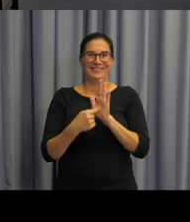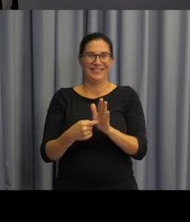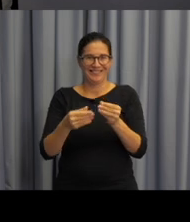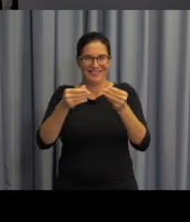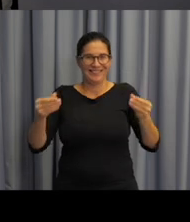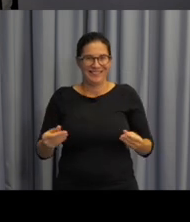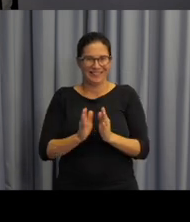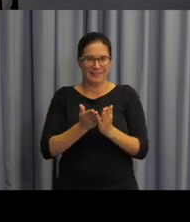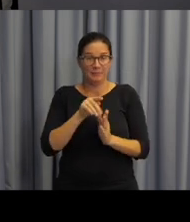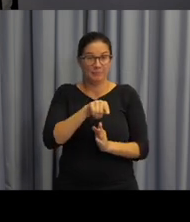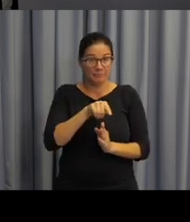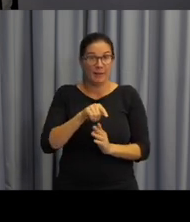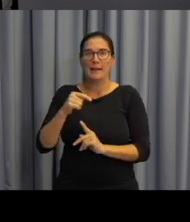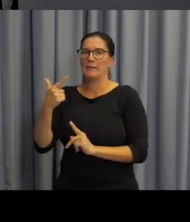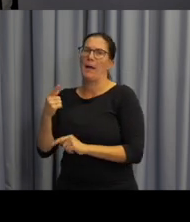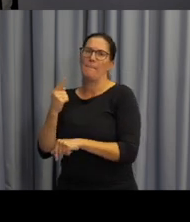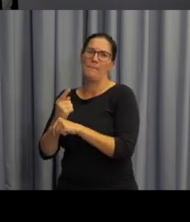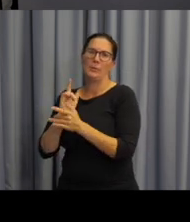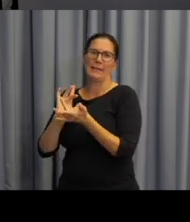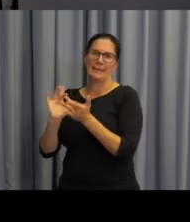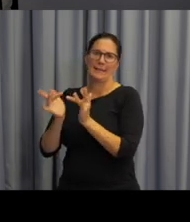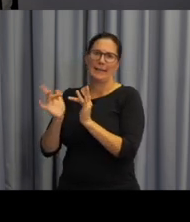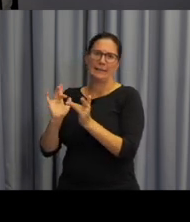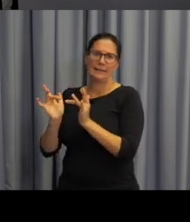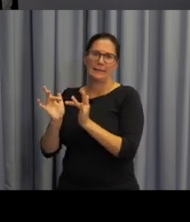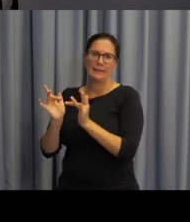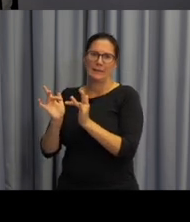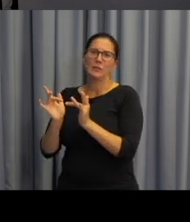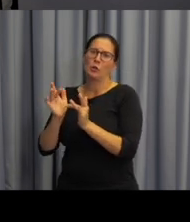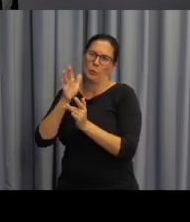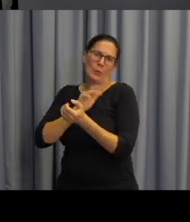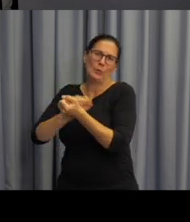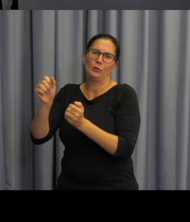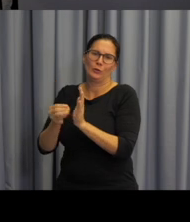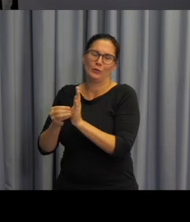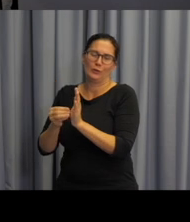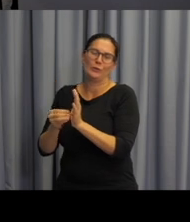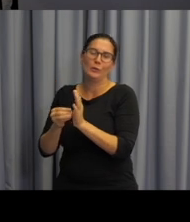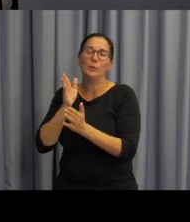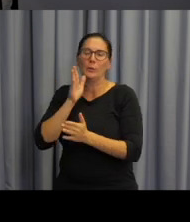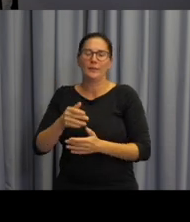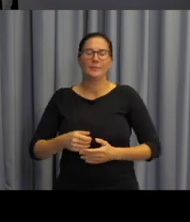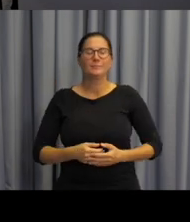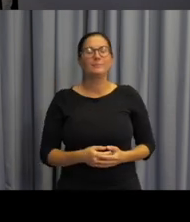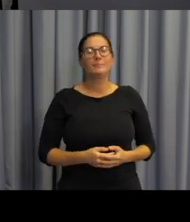chvilkou viděli obrázek, dva jsou pouze v elektronické podobě a budou teprve publikovány.